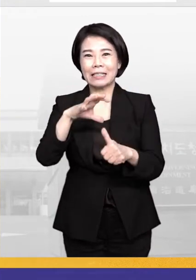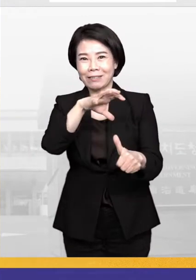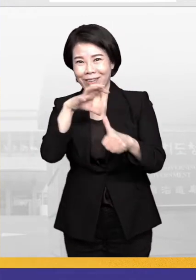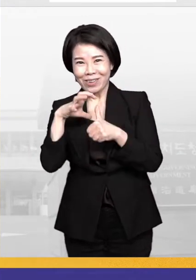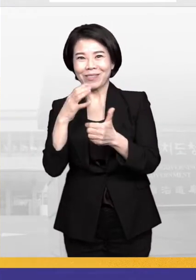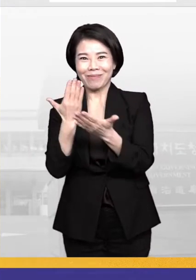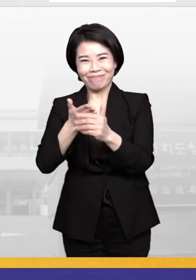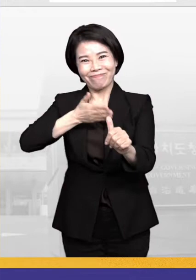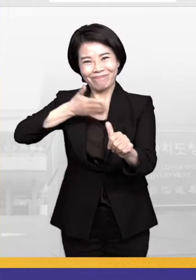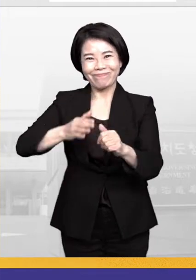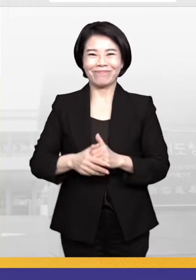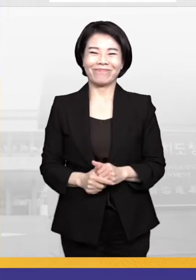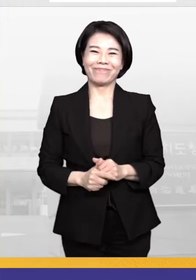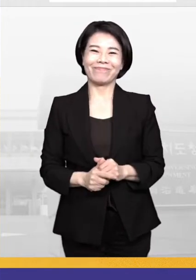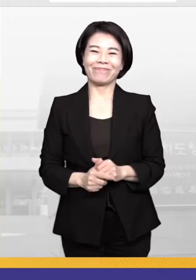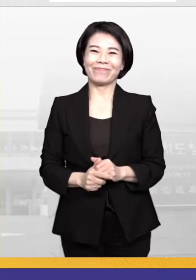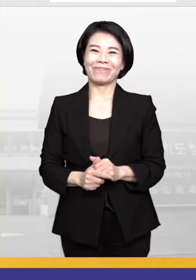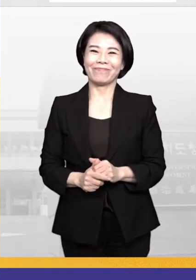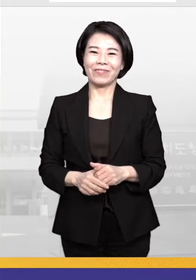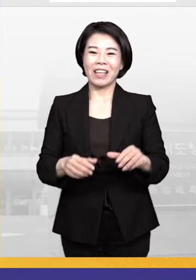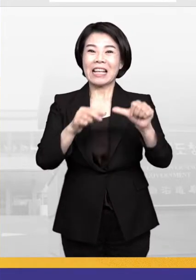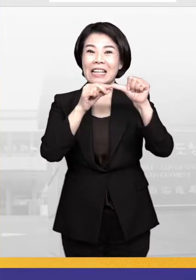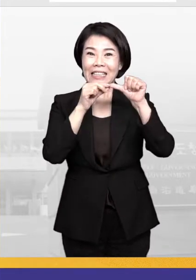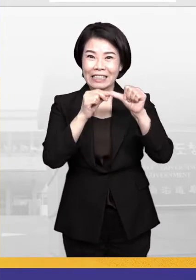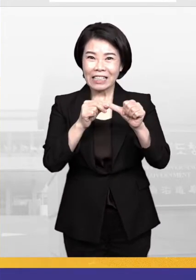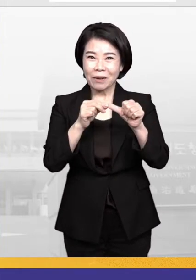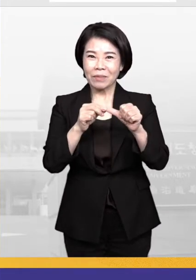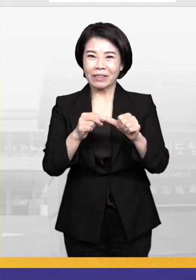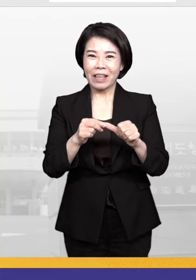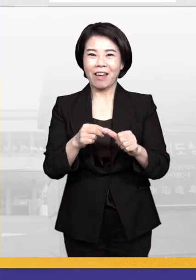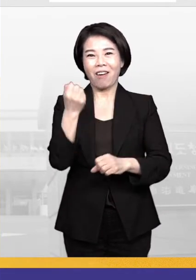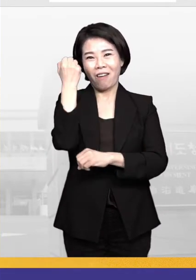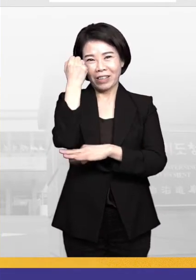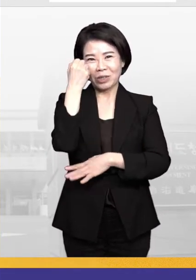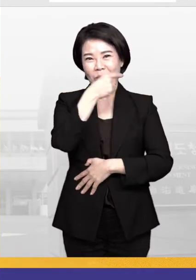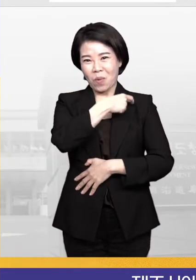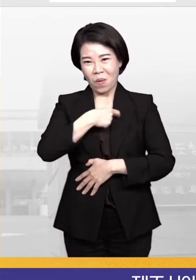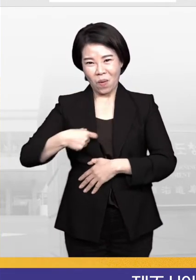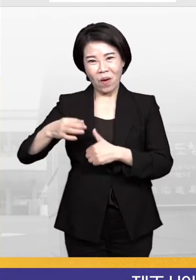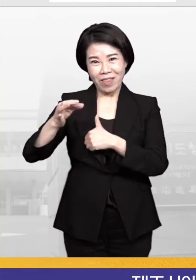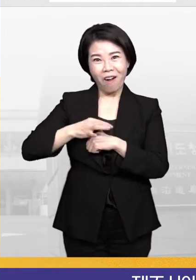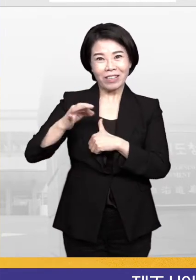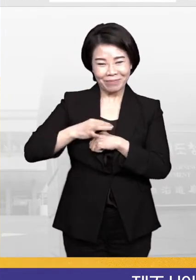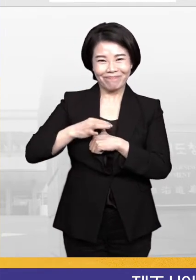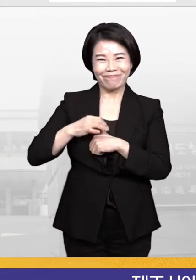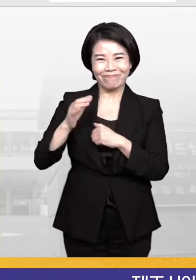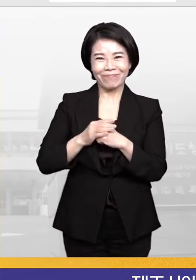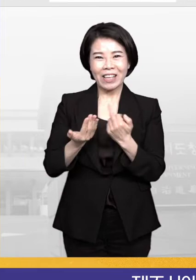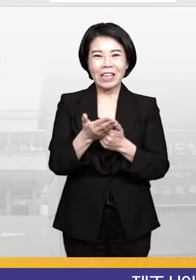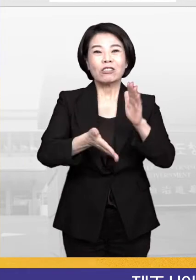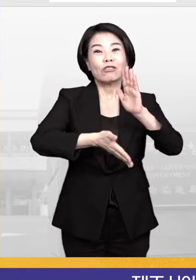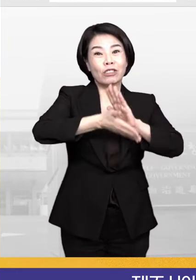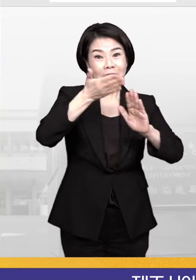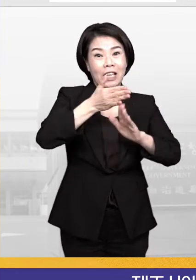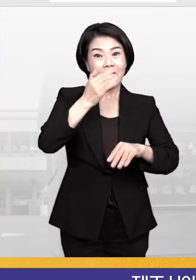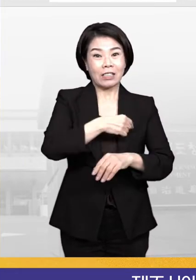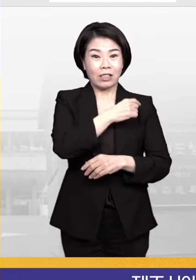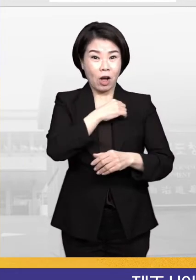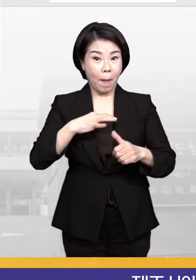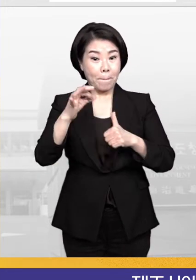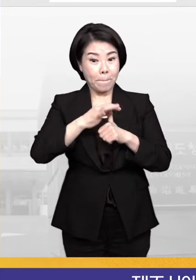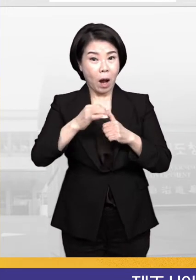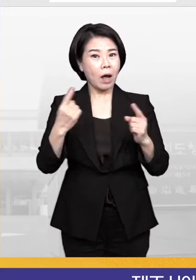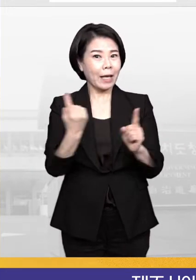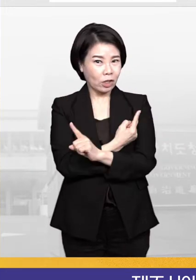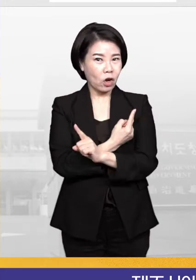부탁드리겠습니다. 다섯 번째, 기초연금입니다. 제주시에서는 기초연금법이 개정돼